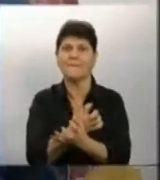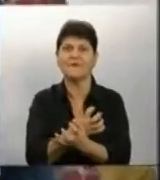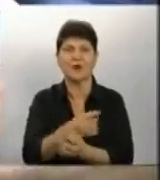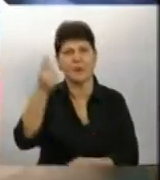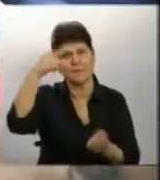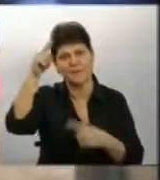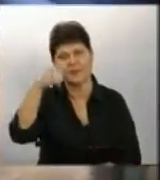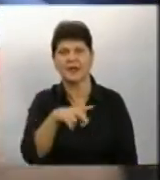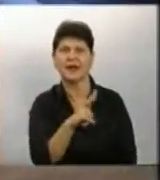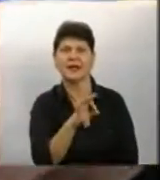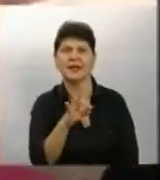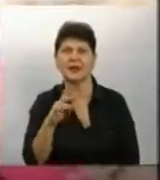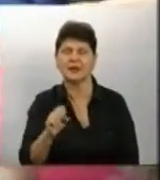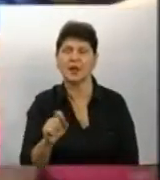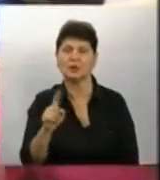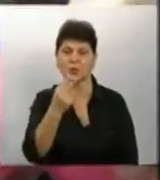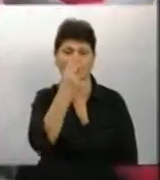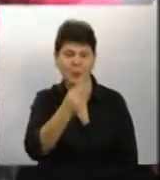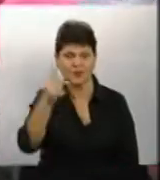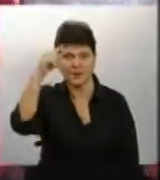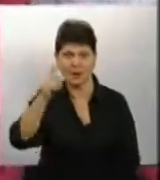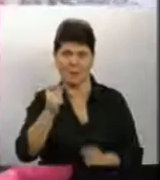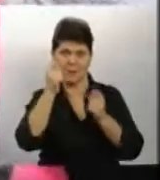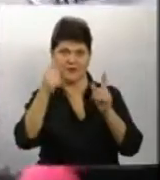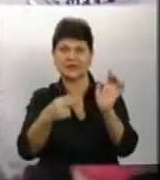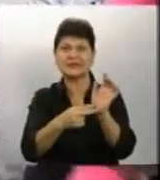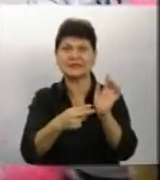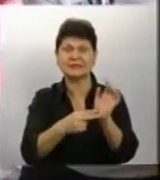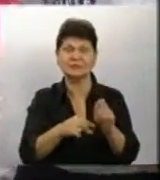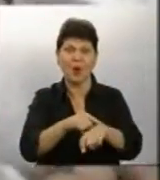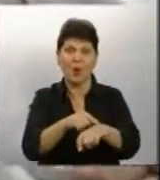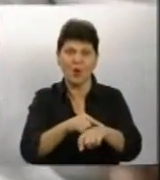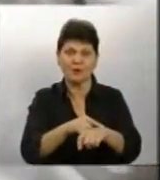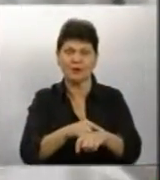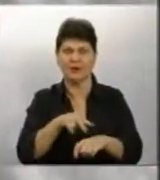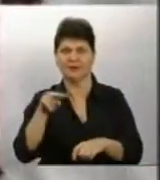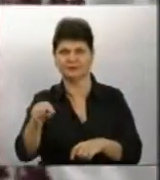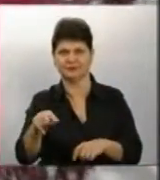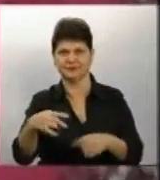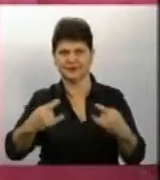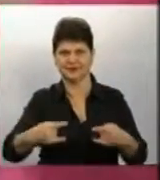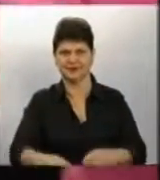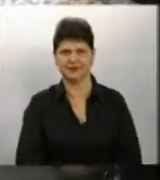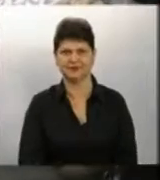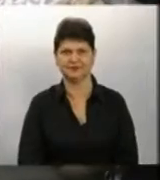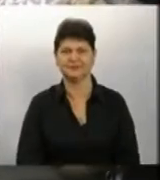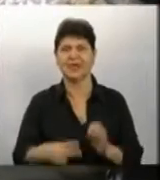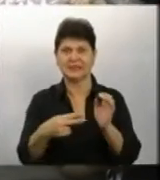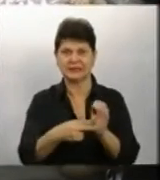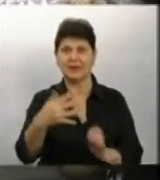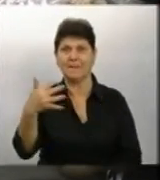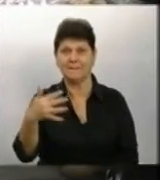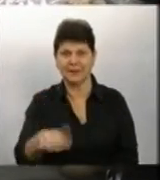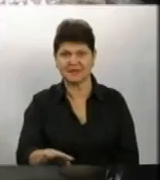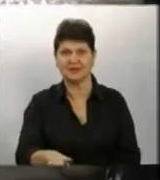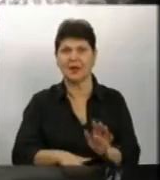мультик Кирила Піскура Каже, щоб його подивитися, прокидається о сьомій годині та вмикає телевізор В 7.50 він